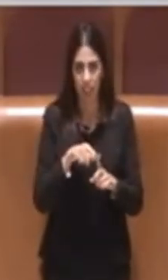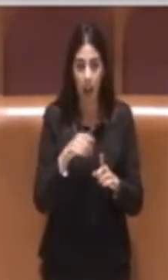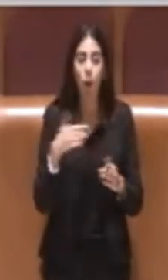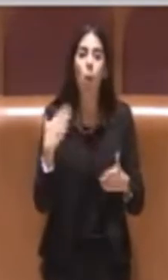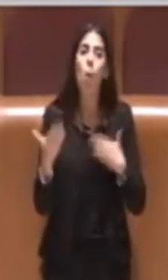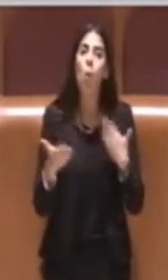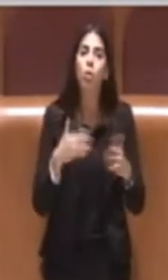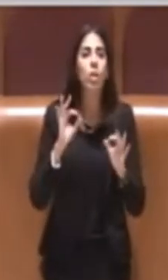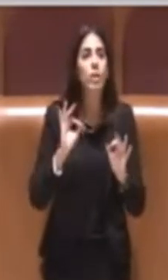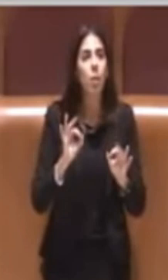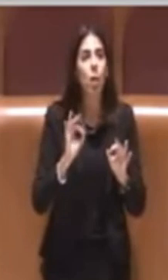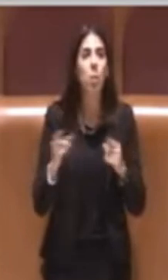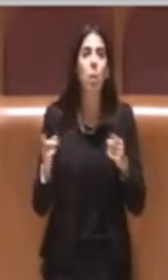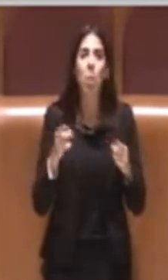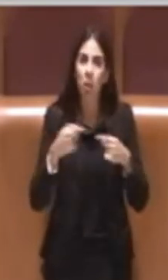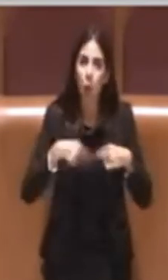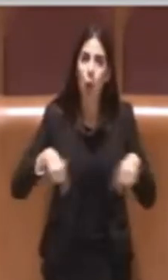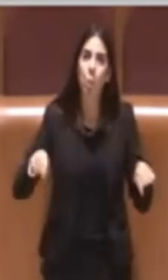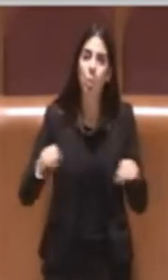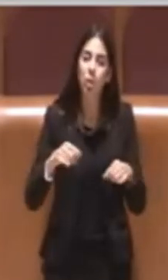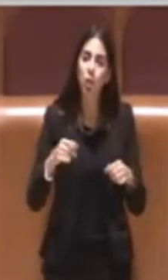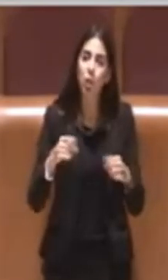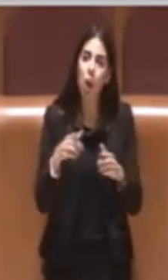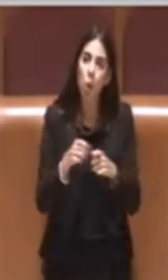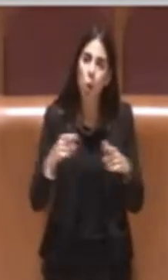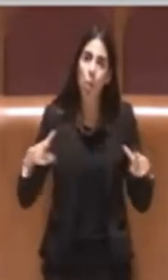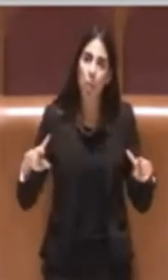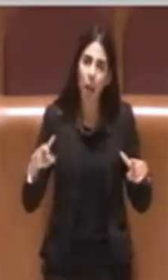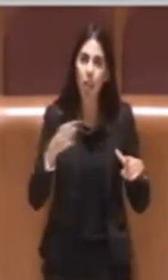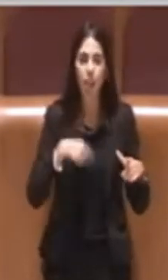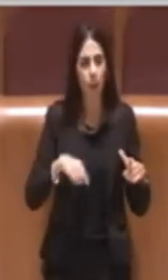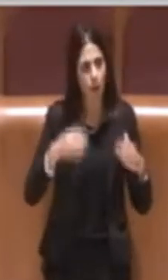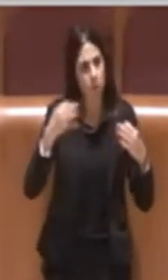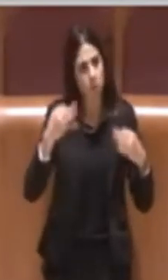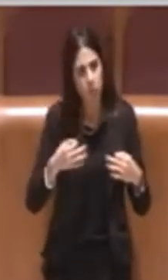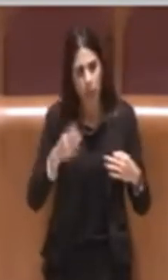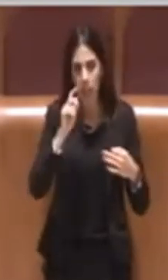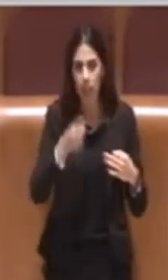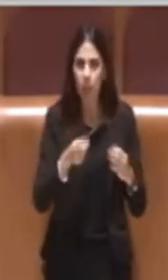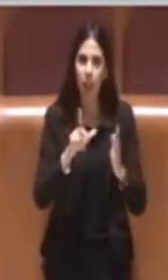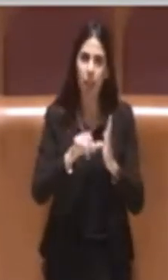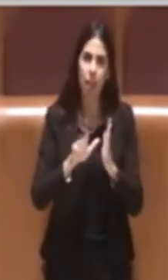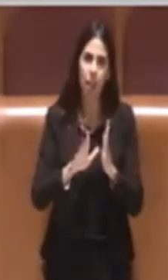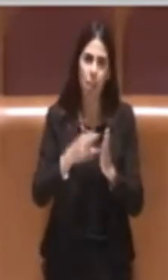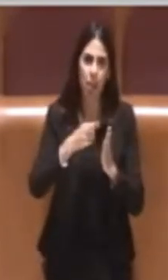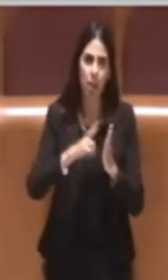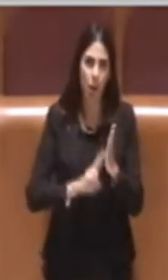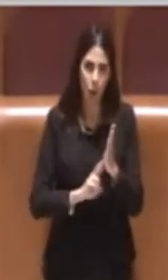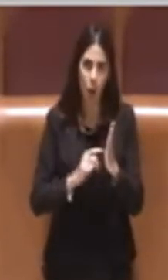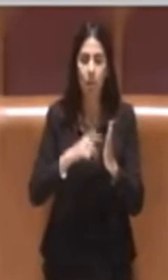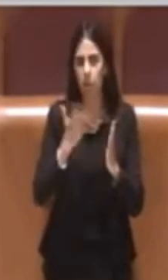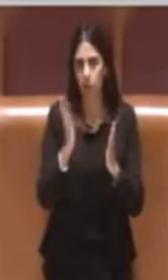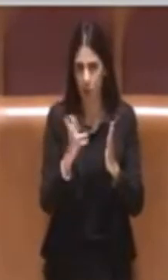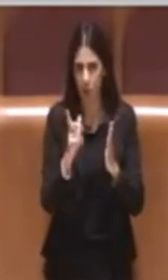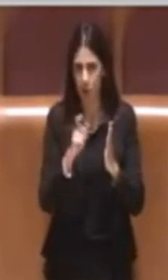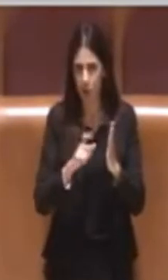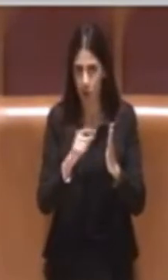corso della Commissione urbanistica in cui rispettando i tempi previsti dal regolamento, cioè 15 giorni, noi abbiamo